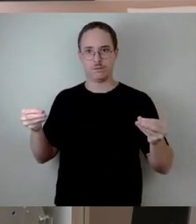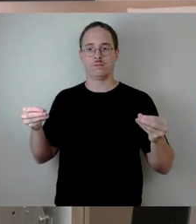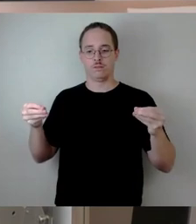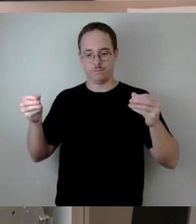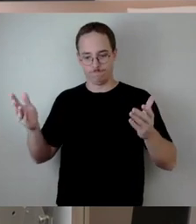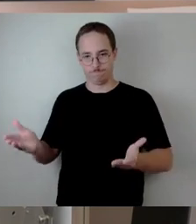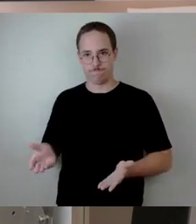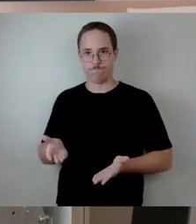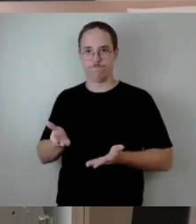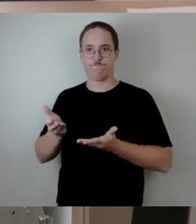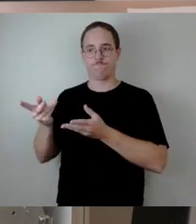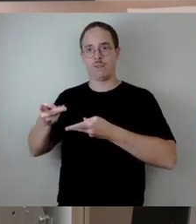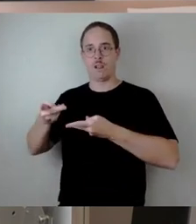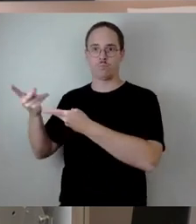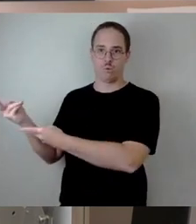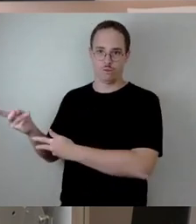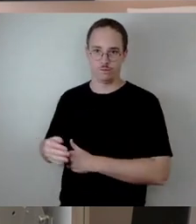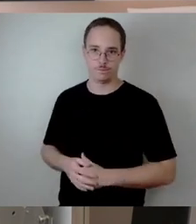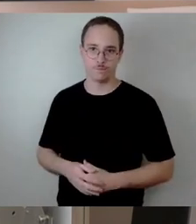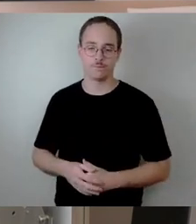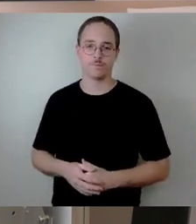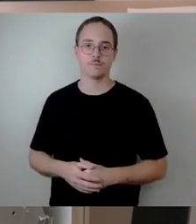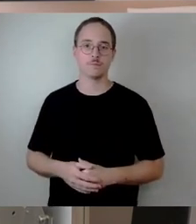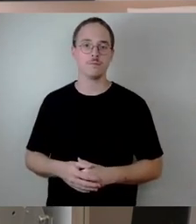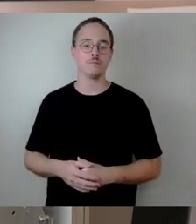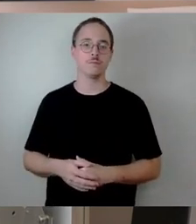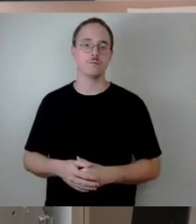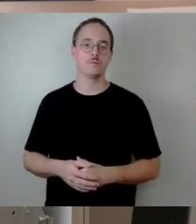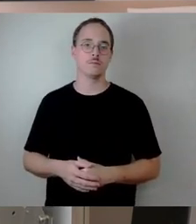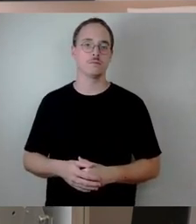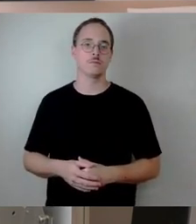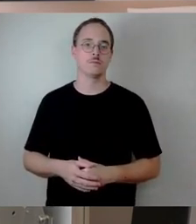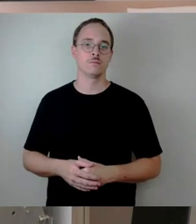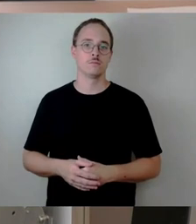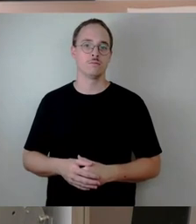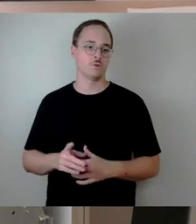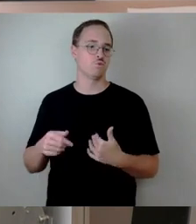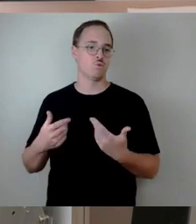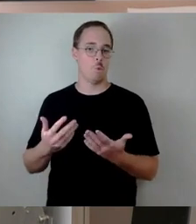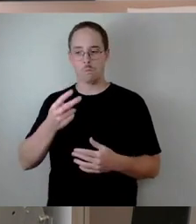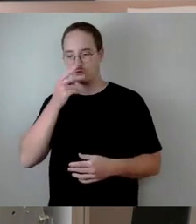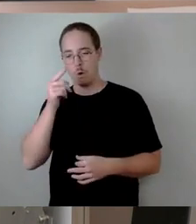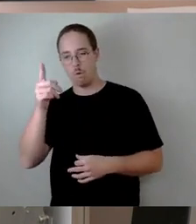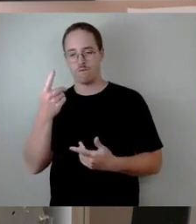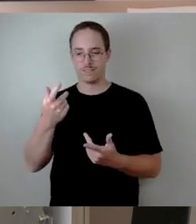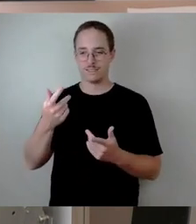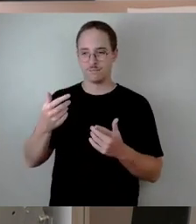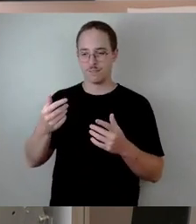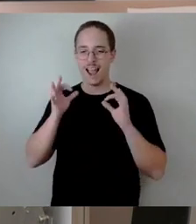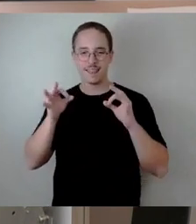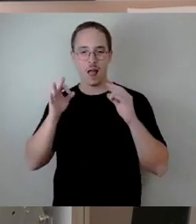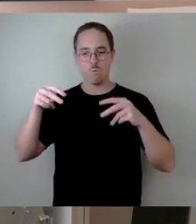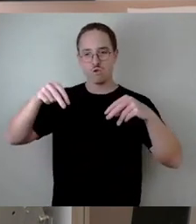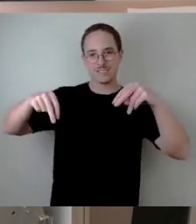Weg dorthin, sich dort zu positionieren, was im Vorfeld stattfindet. Wir müssen, im Moment